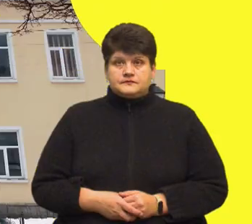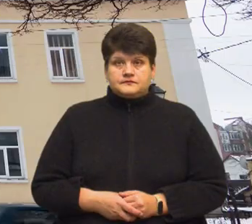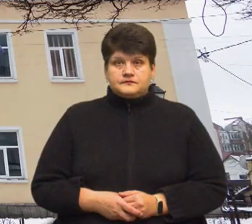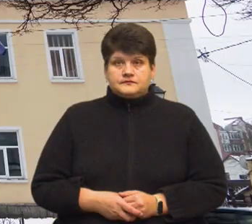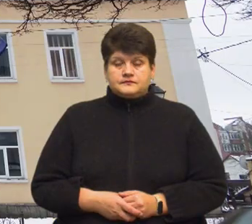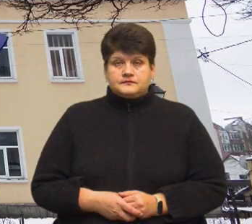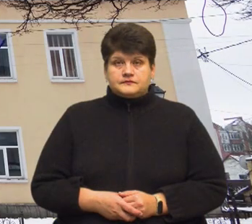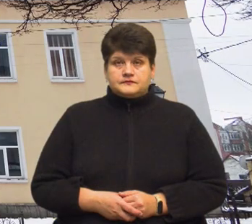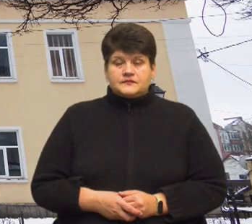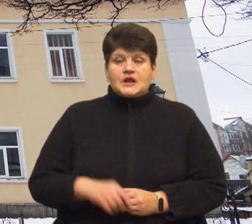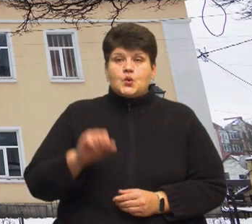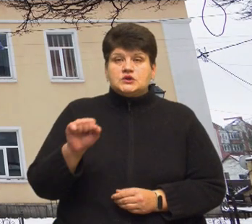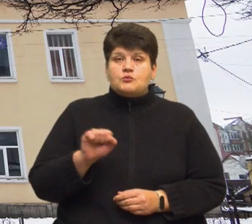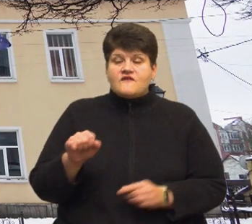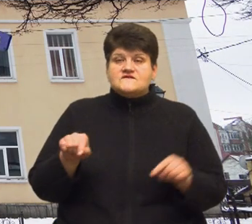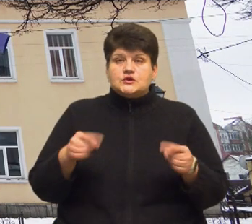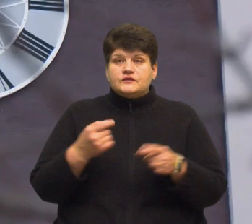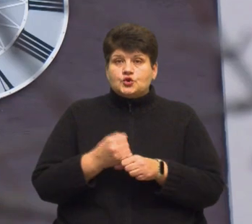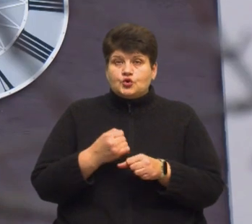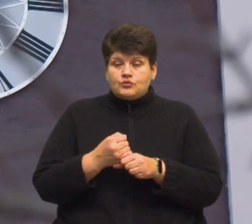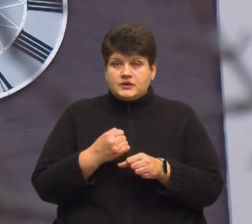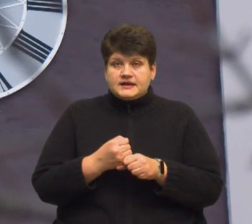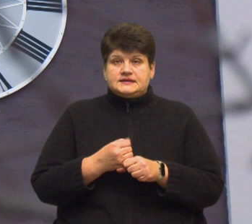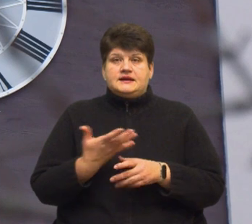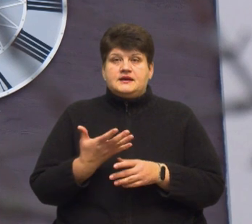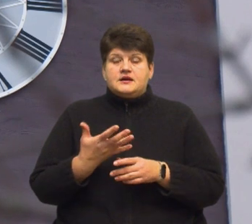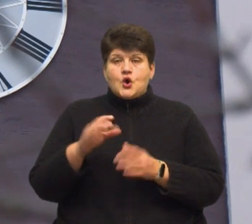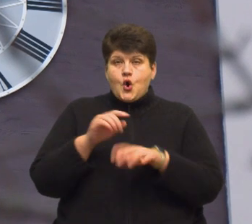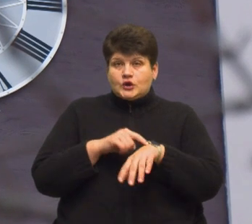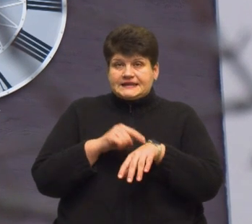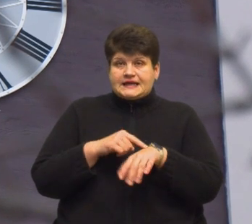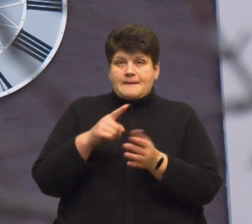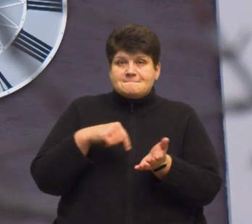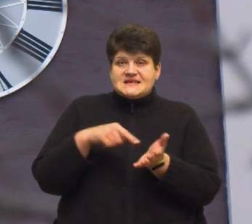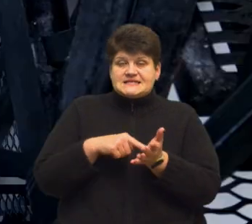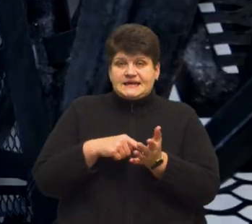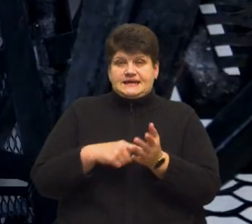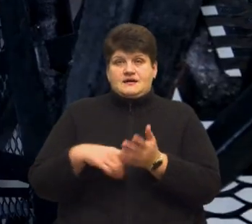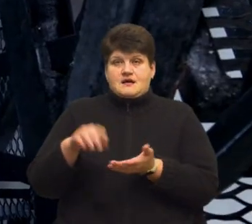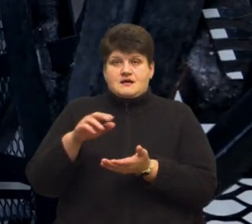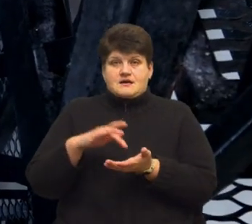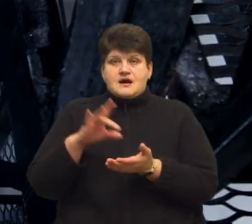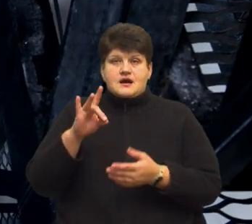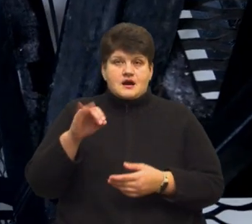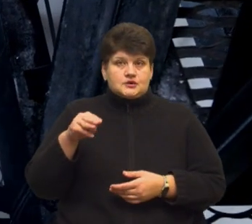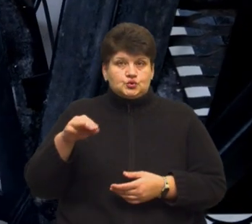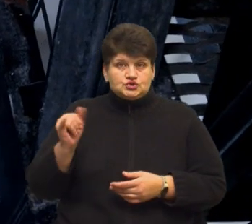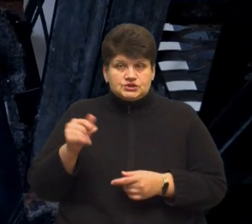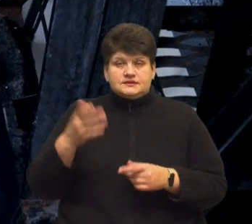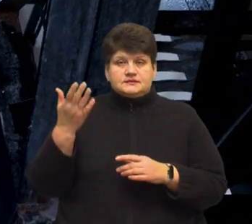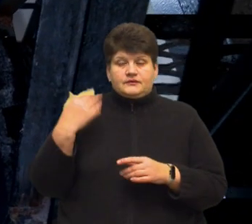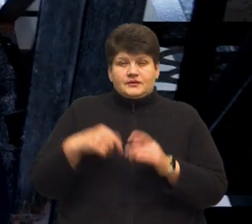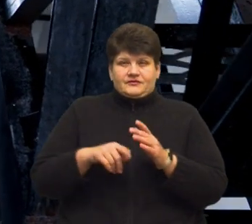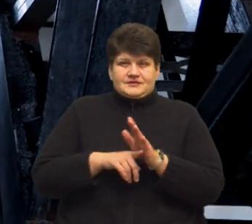У Теребовлі відновила роботу годинника на міській ратуші. Перед початком повномасштабної війни він зламався, каже директор